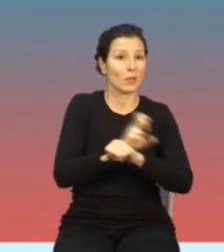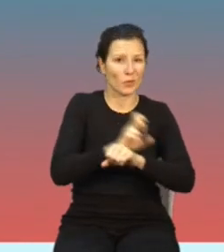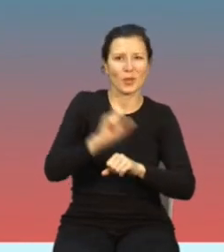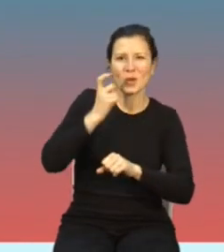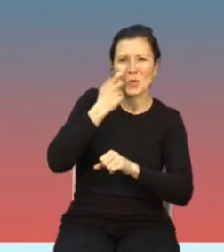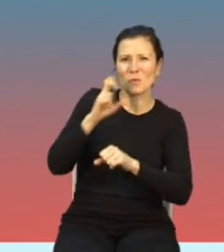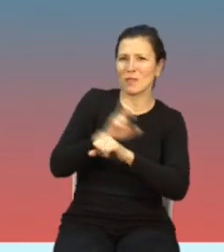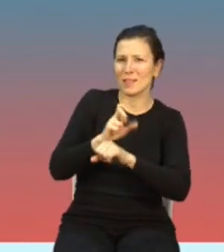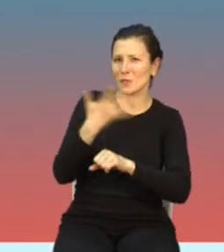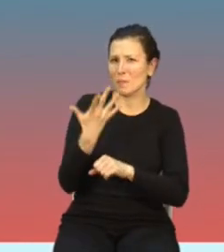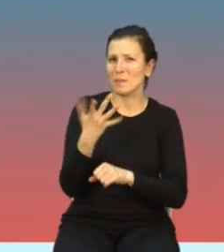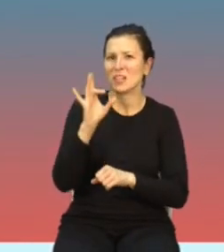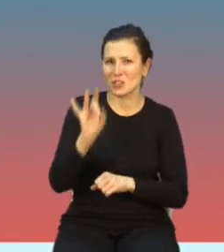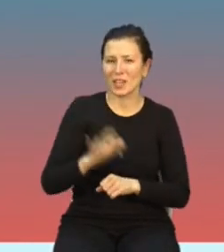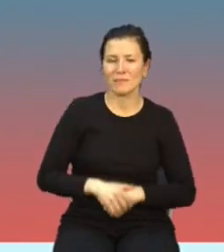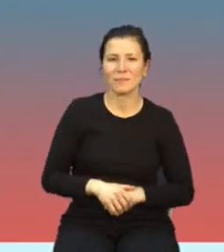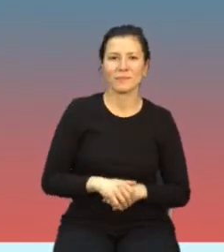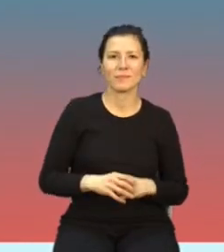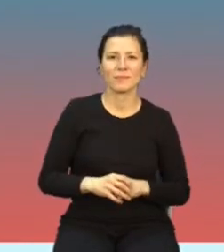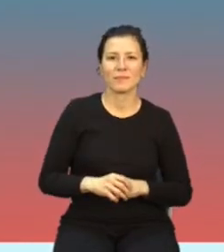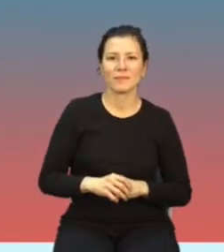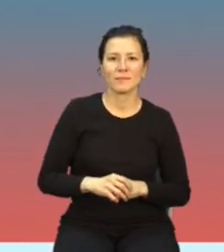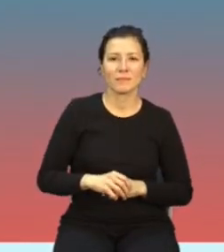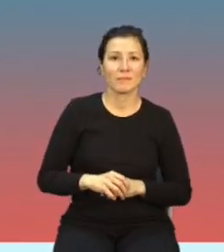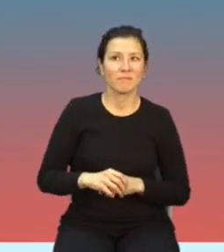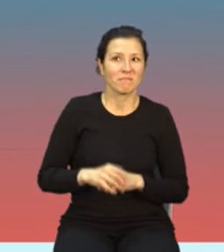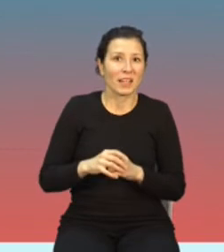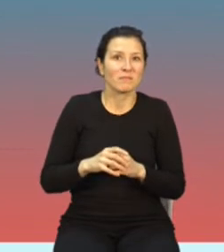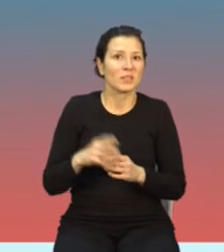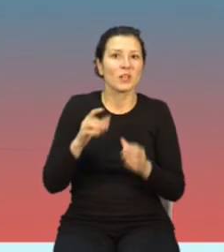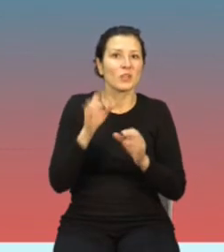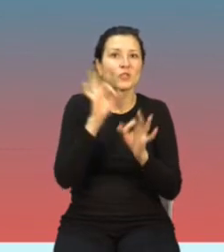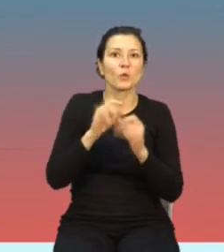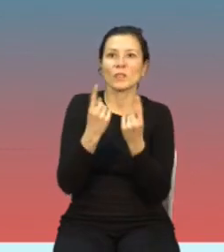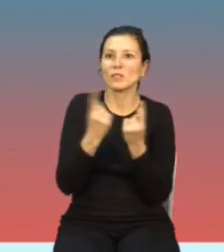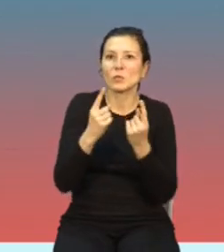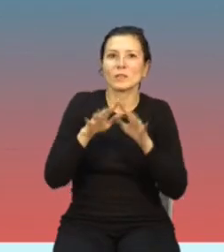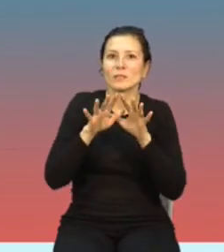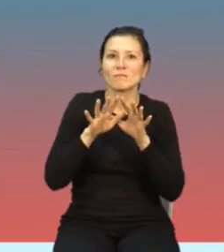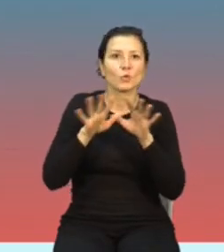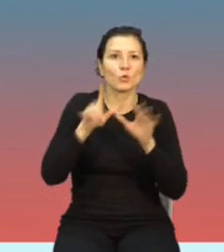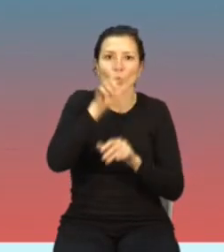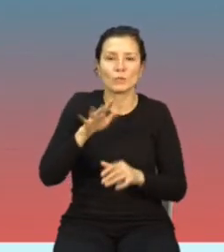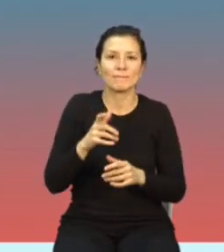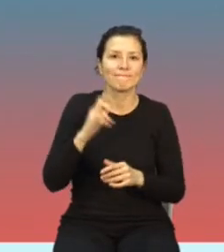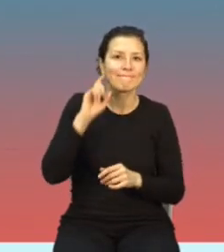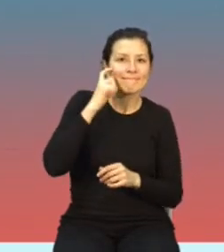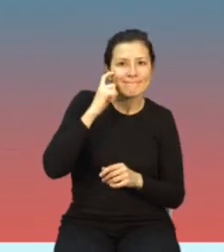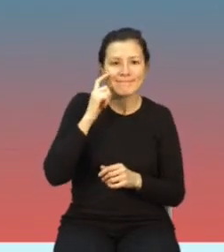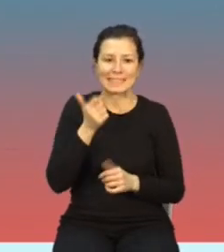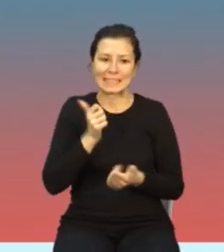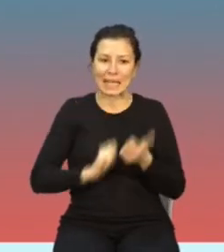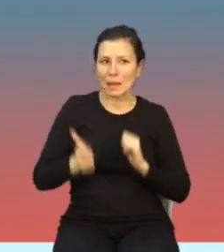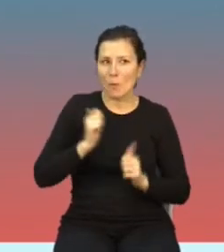5G, zwłaszcza wtedy, gdy jest dość duży poziom zaniepokojenia opinii publicznej na temat tego, gdzie się